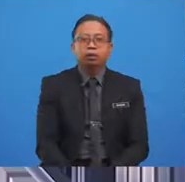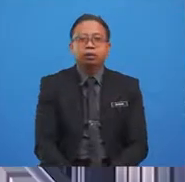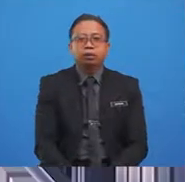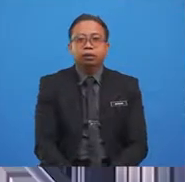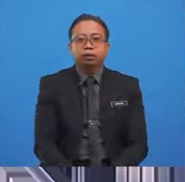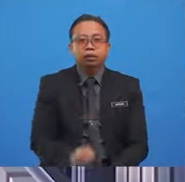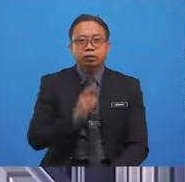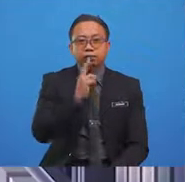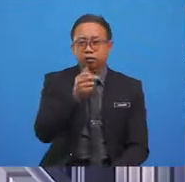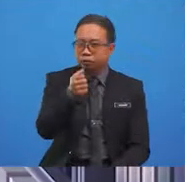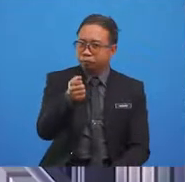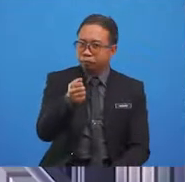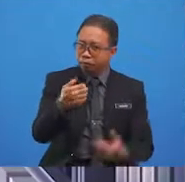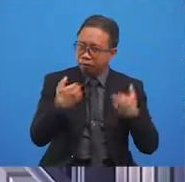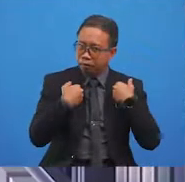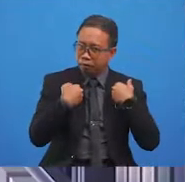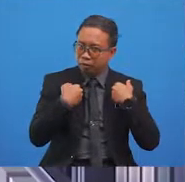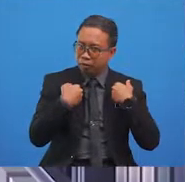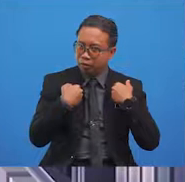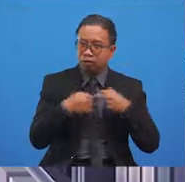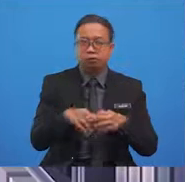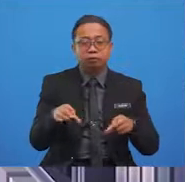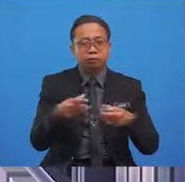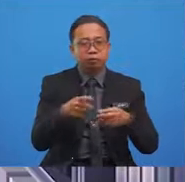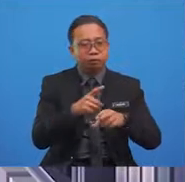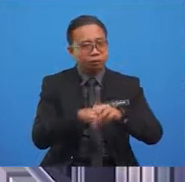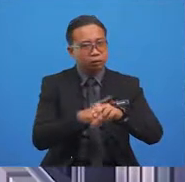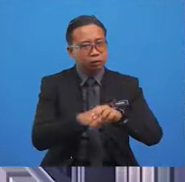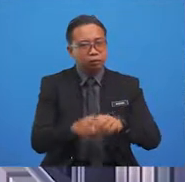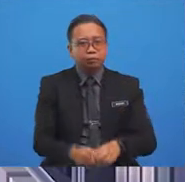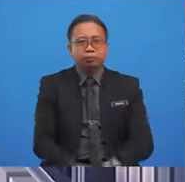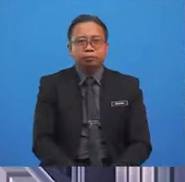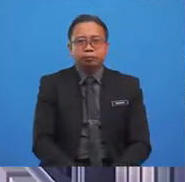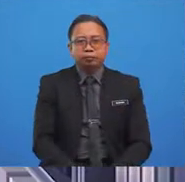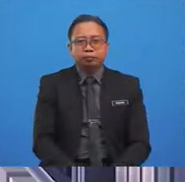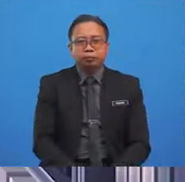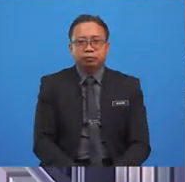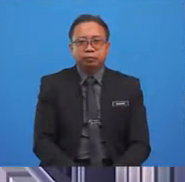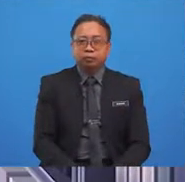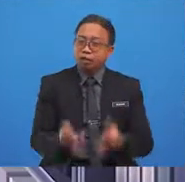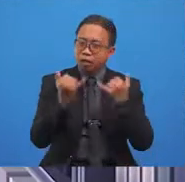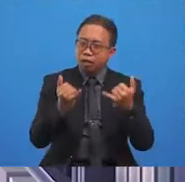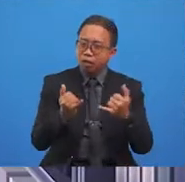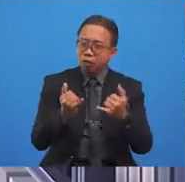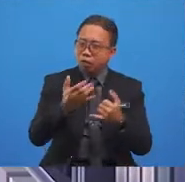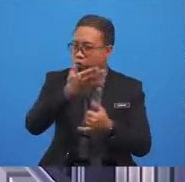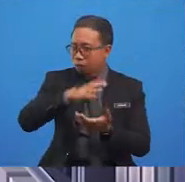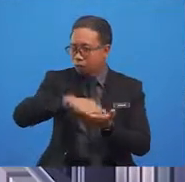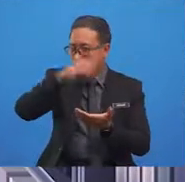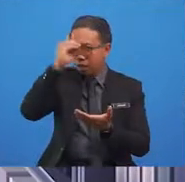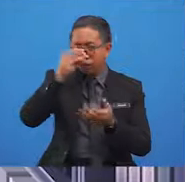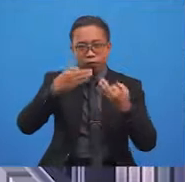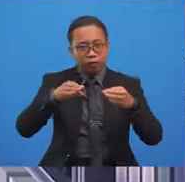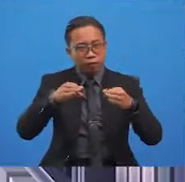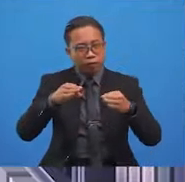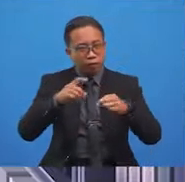I'm sure you have had a good time moving around and acting it out. And now that we have learned a few free